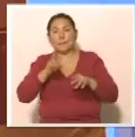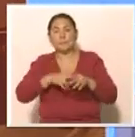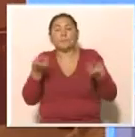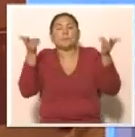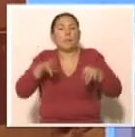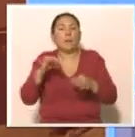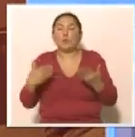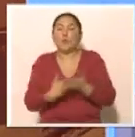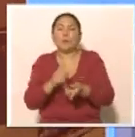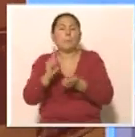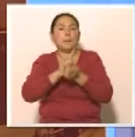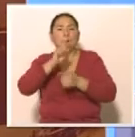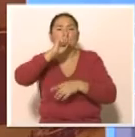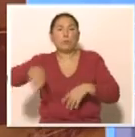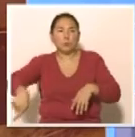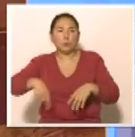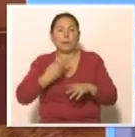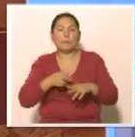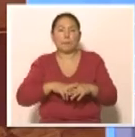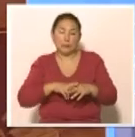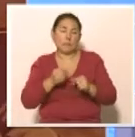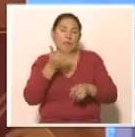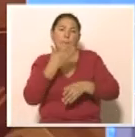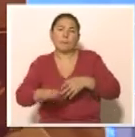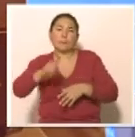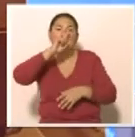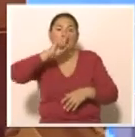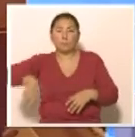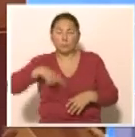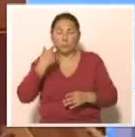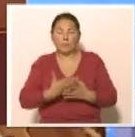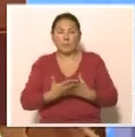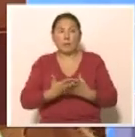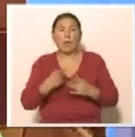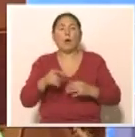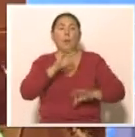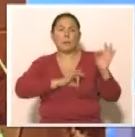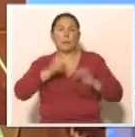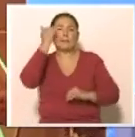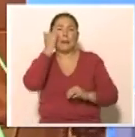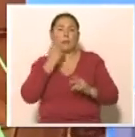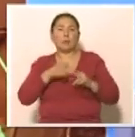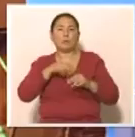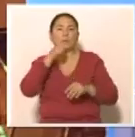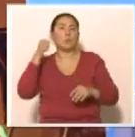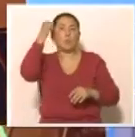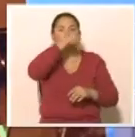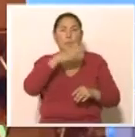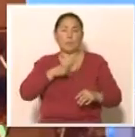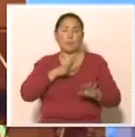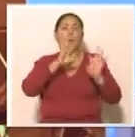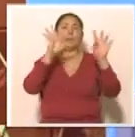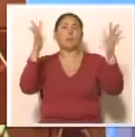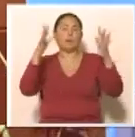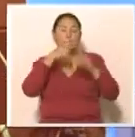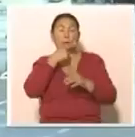Мерекелік декорацияға бұлтырғы шыршалармен жарық диодты элементтер жарықтандыру құрғылары қолданлады. Себебі өткен жылғы заттар әлі де